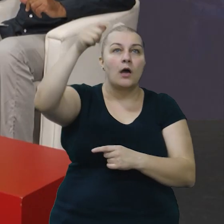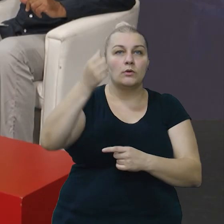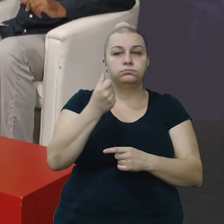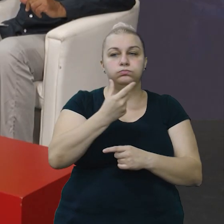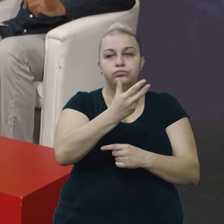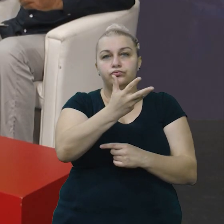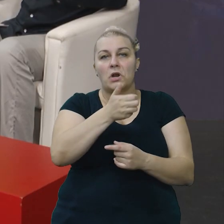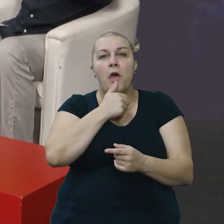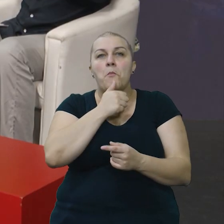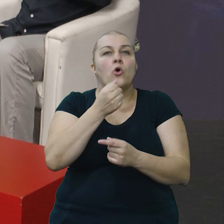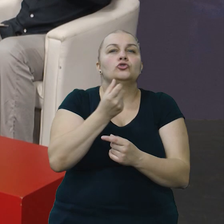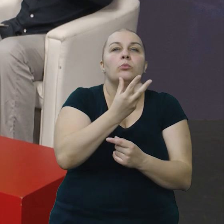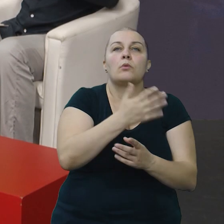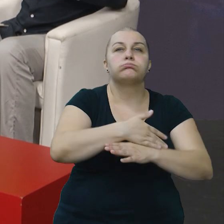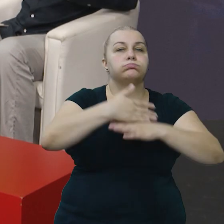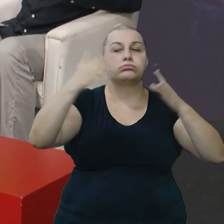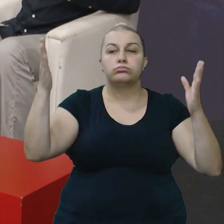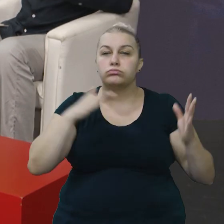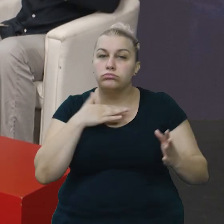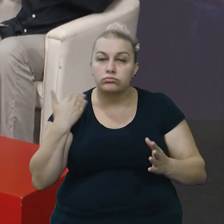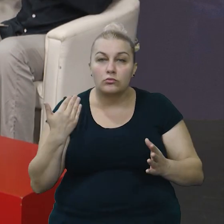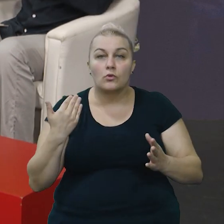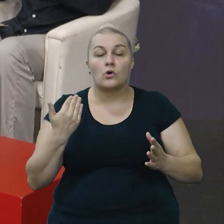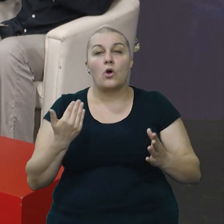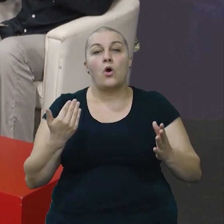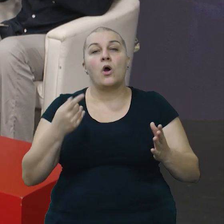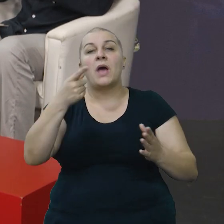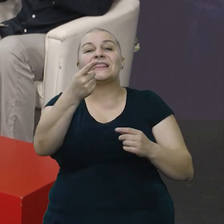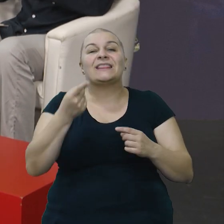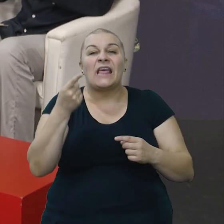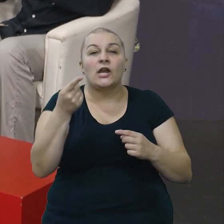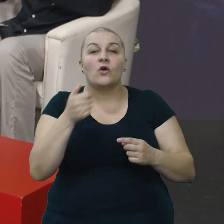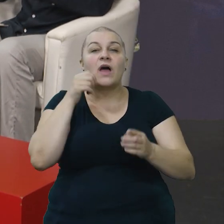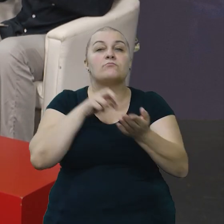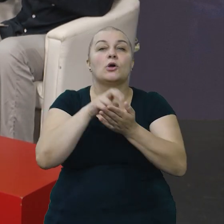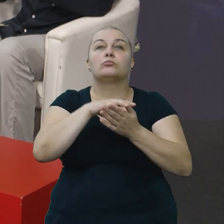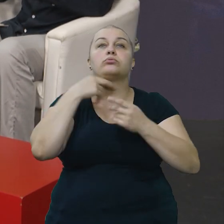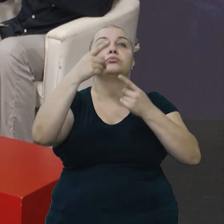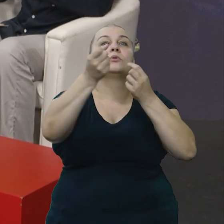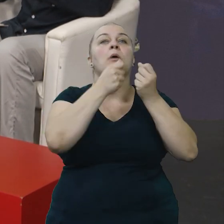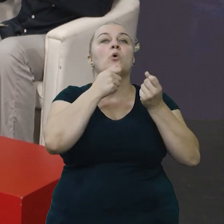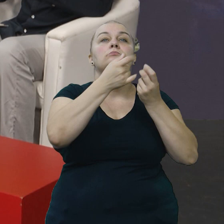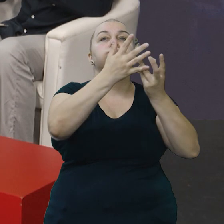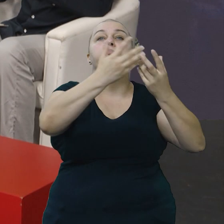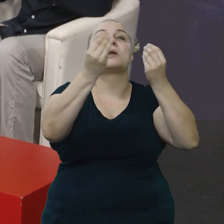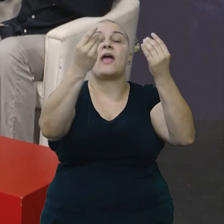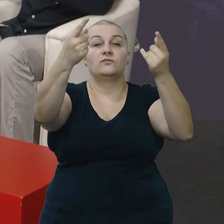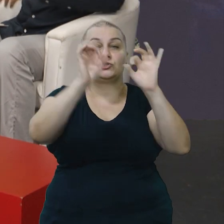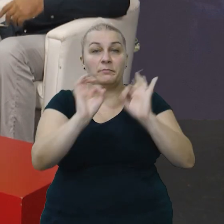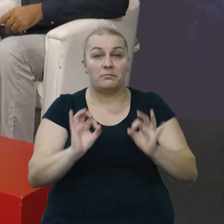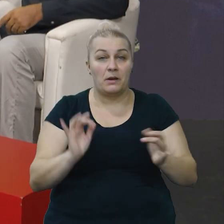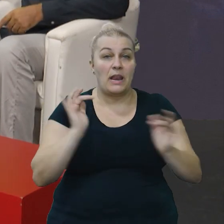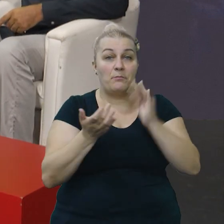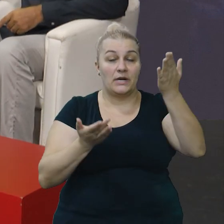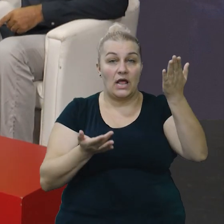na potezu od otušića prema Potravlju koliko se tenkova i pješadije sprema. Pa, dolaskom na prvu